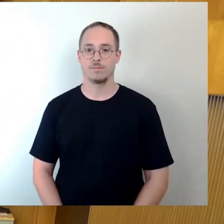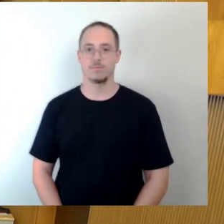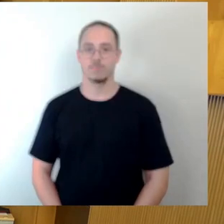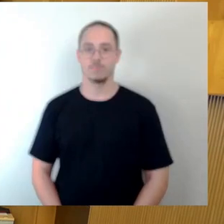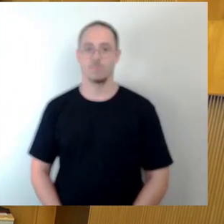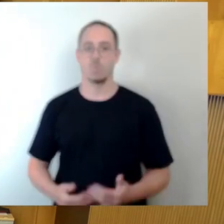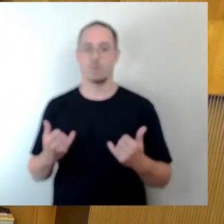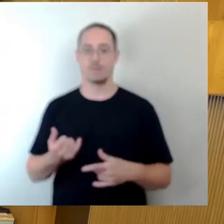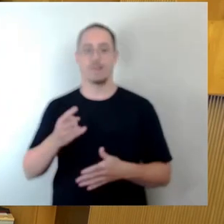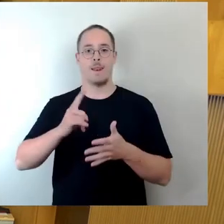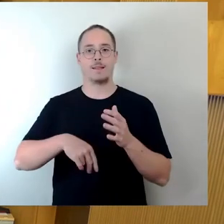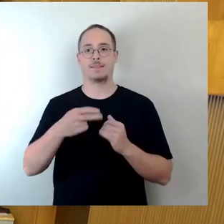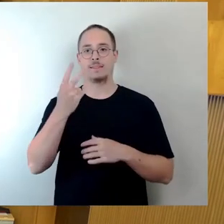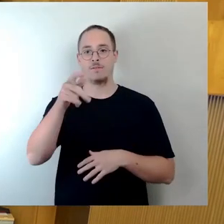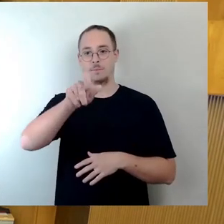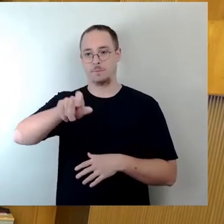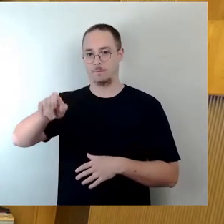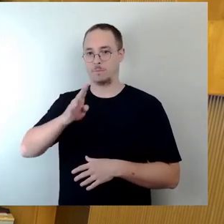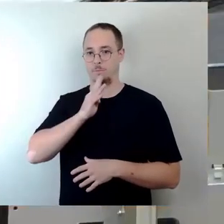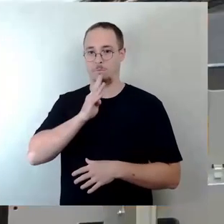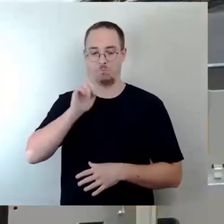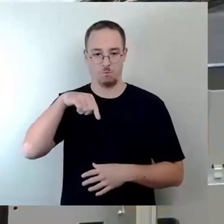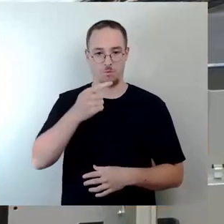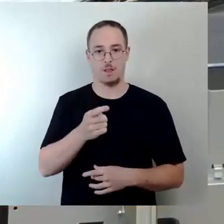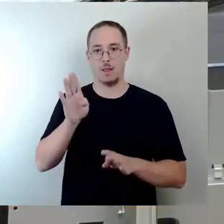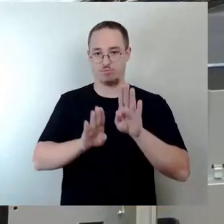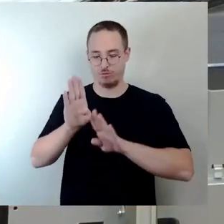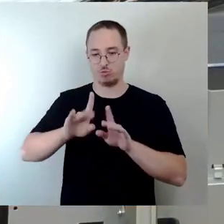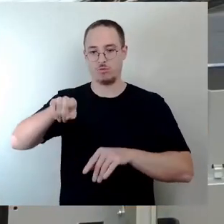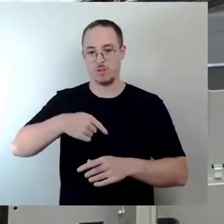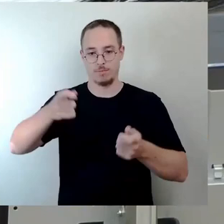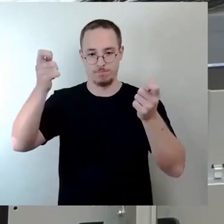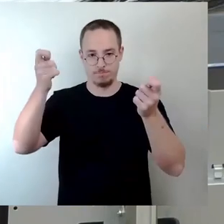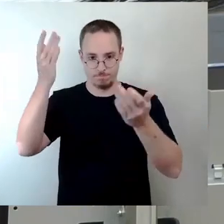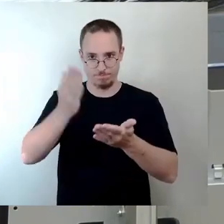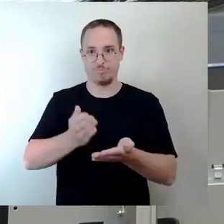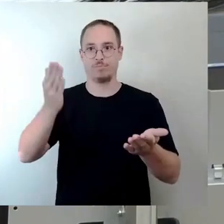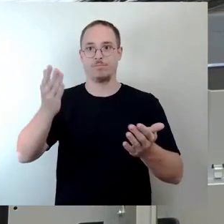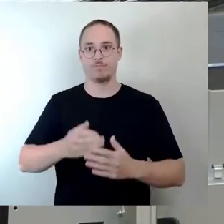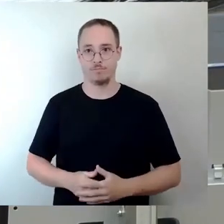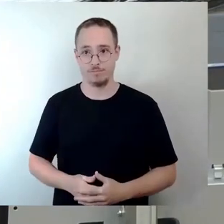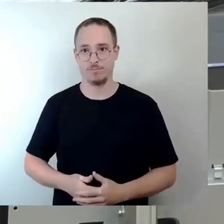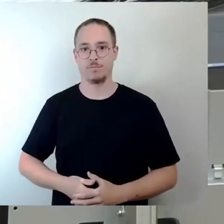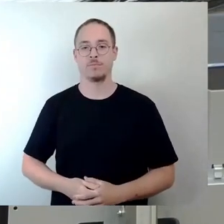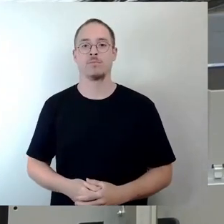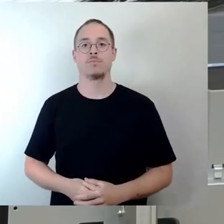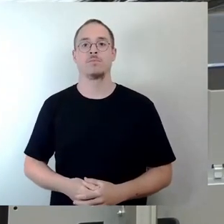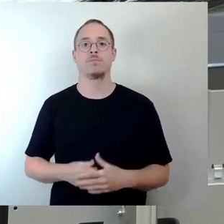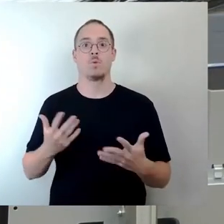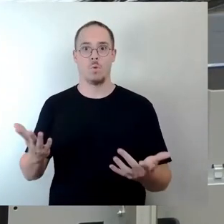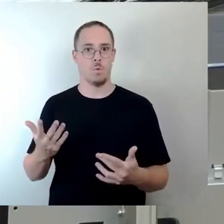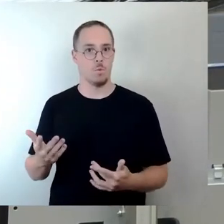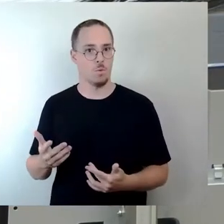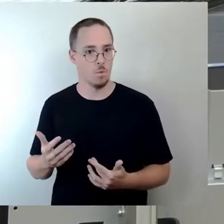Abstimmung. Thilo Wirz, bitte. Ja, ich fange mal gleich bei Herrn Martin Schulter-Wissermann an. Früher haben die Fürsten